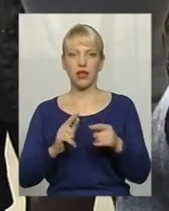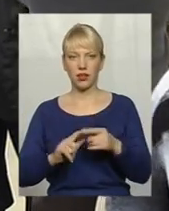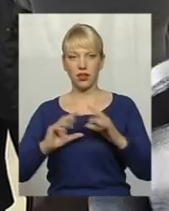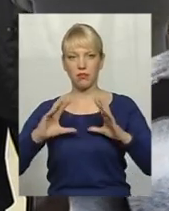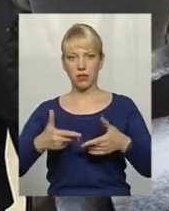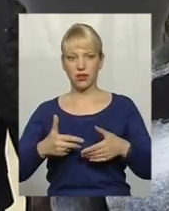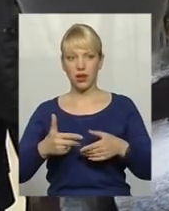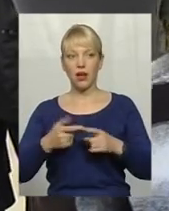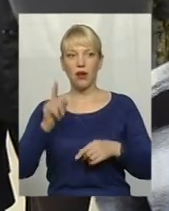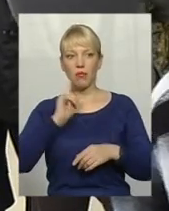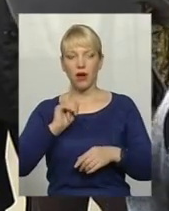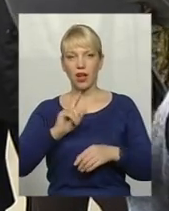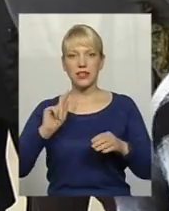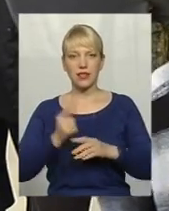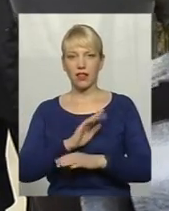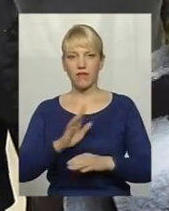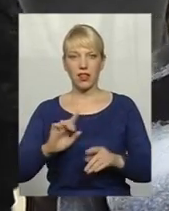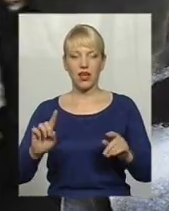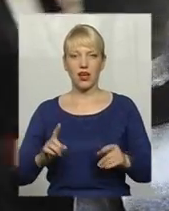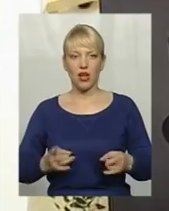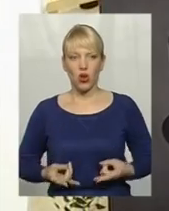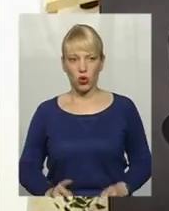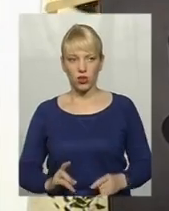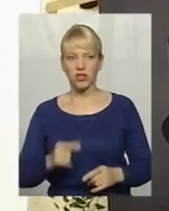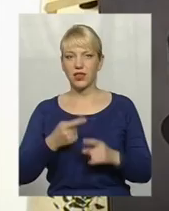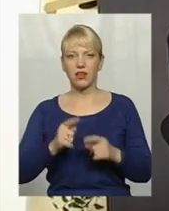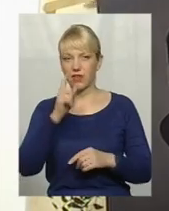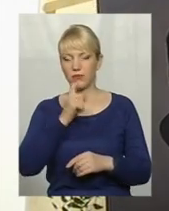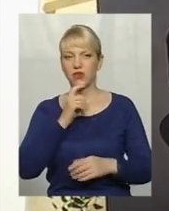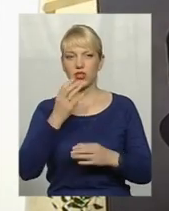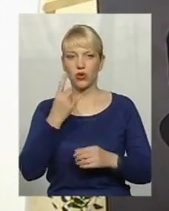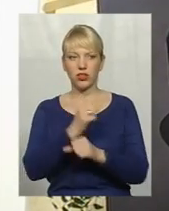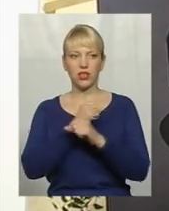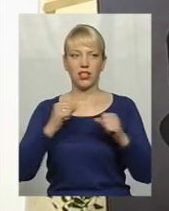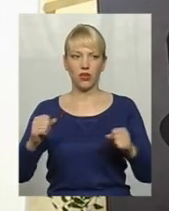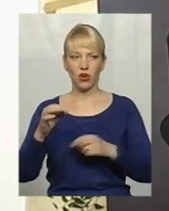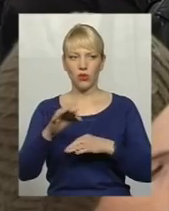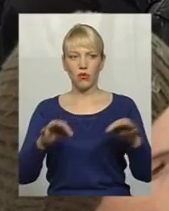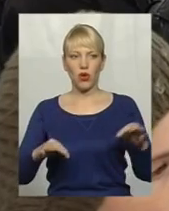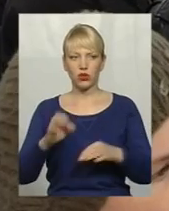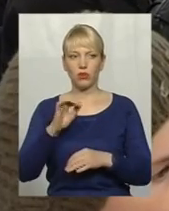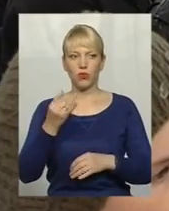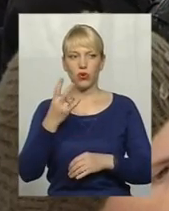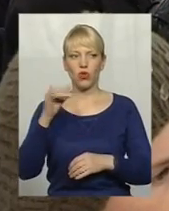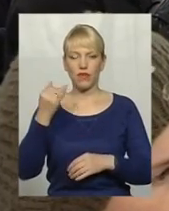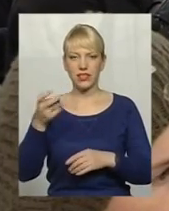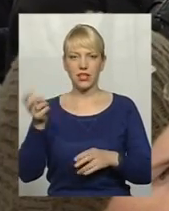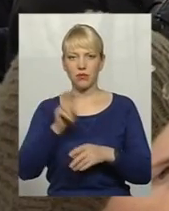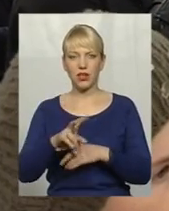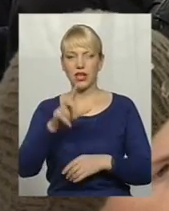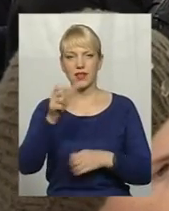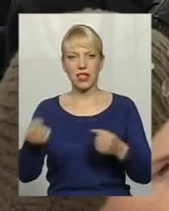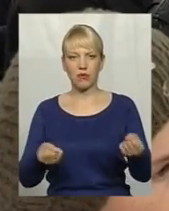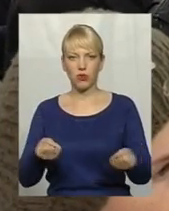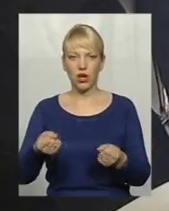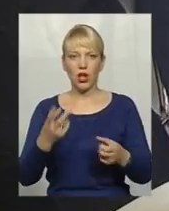Поки заново не родишся, не розумієш. Ще один герой проєкту В'ячеслав Буйновський до Хмельницького приїхав за кермом авто.